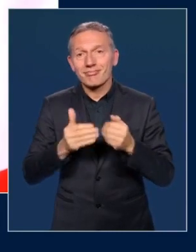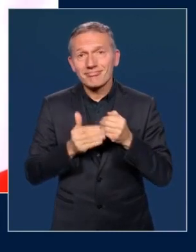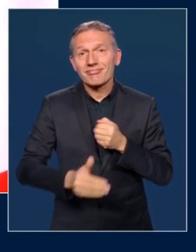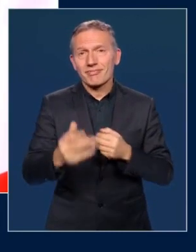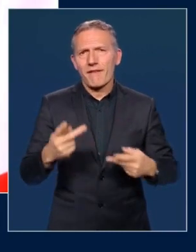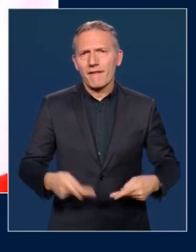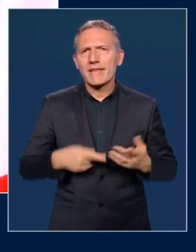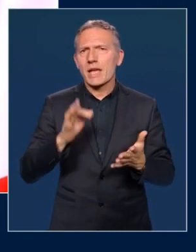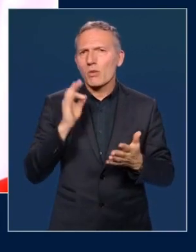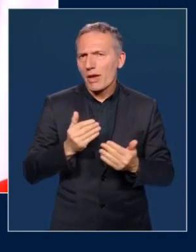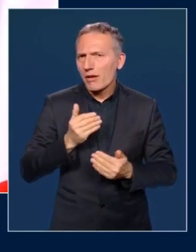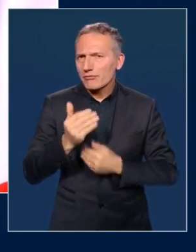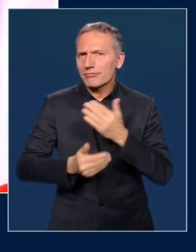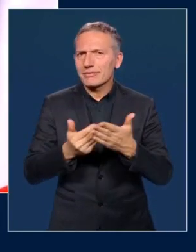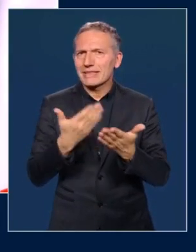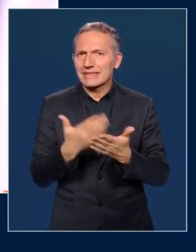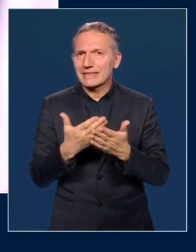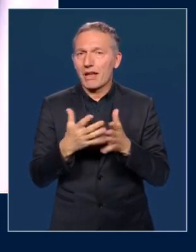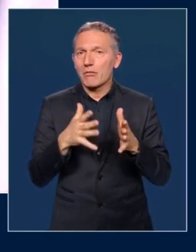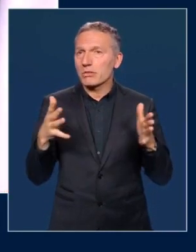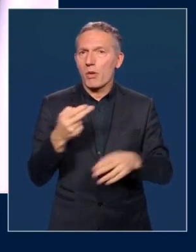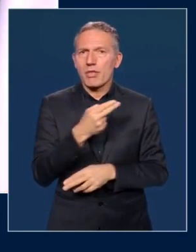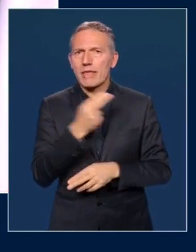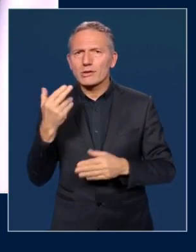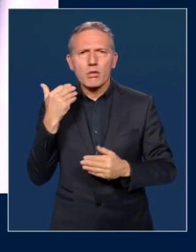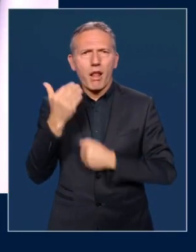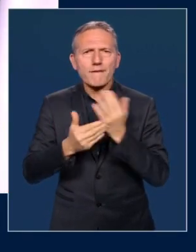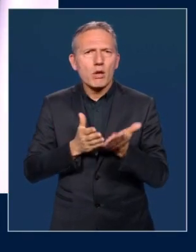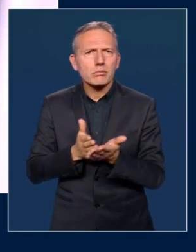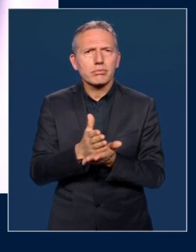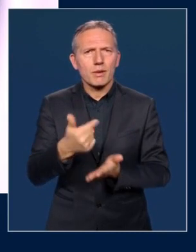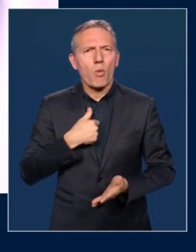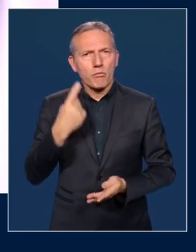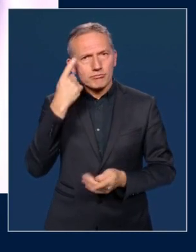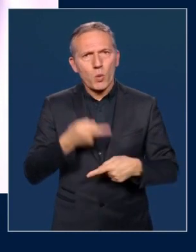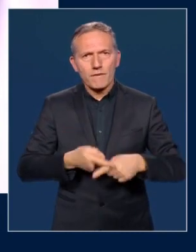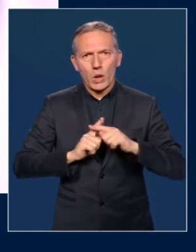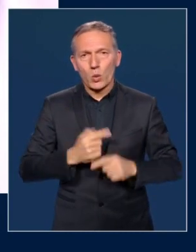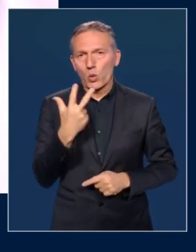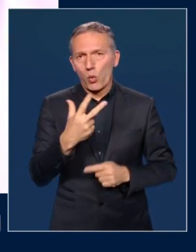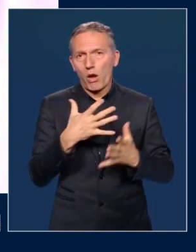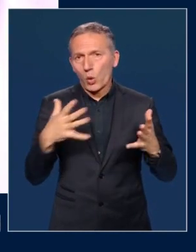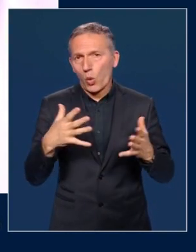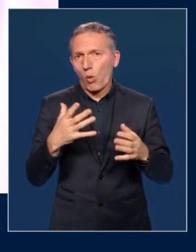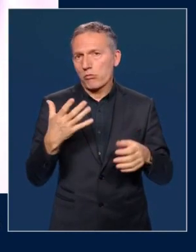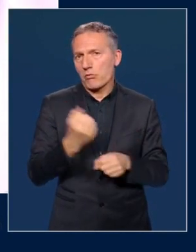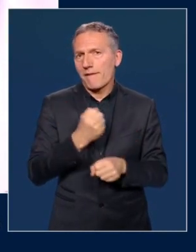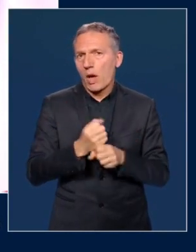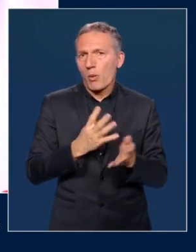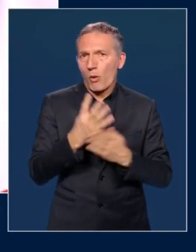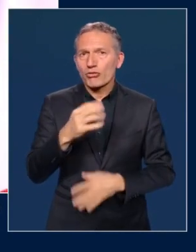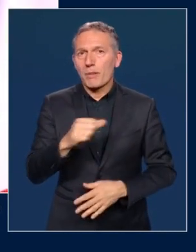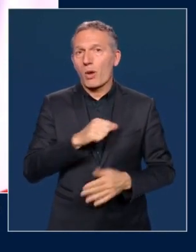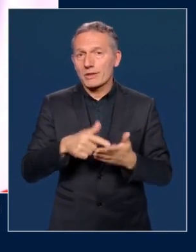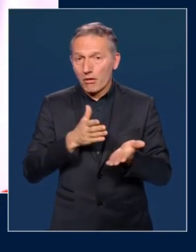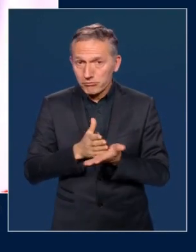Oui, c'est cet élan national auquel je crois. Et ces trois chantiers prioritaires constituent